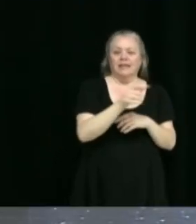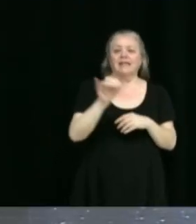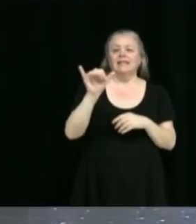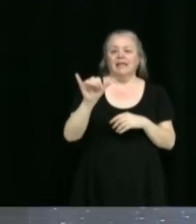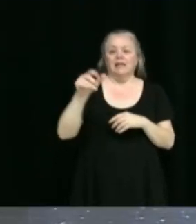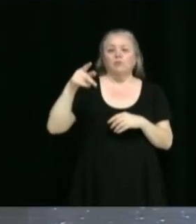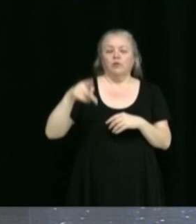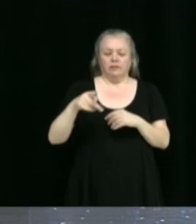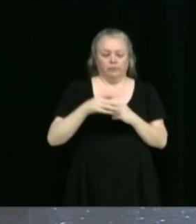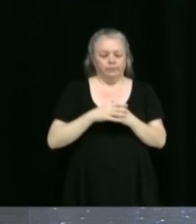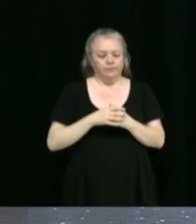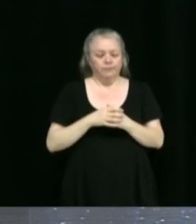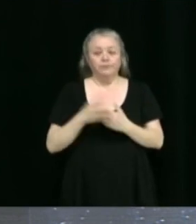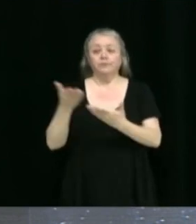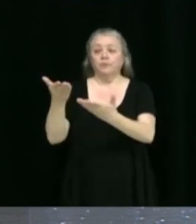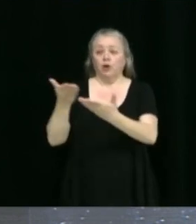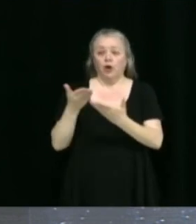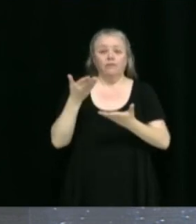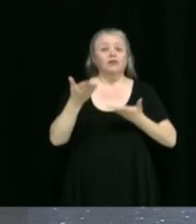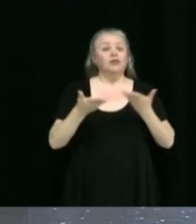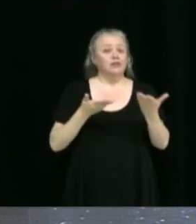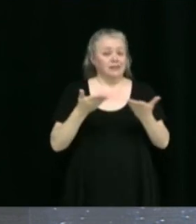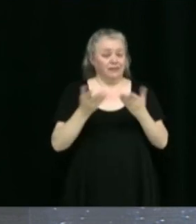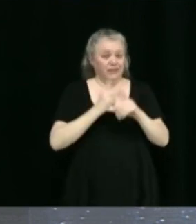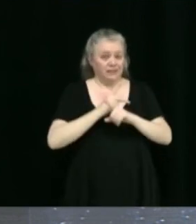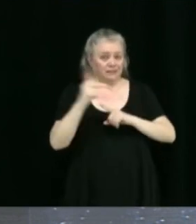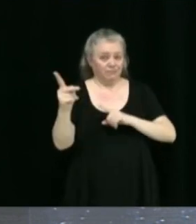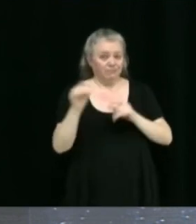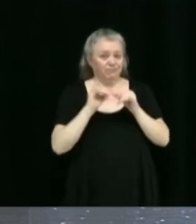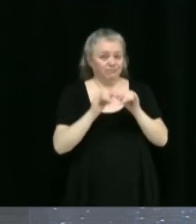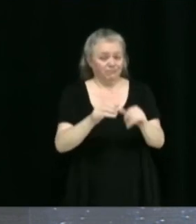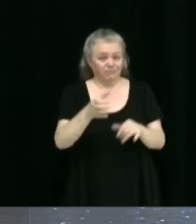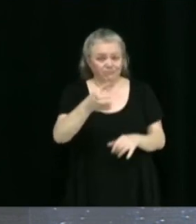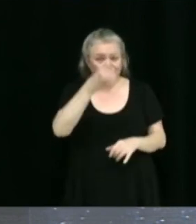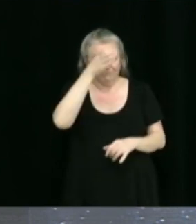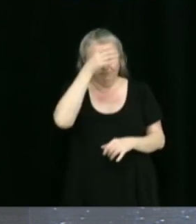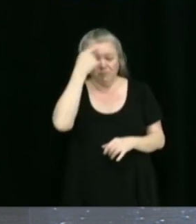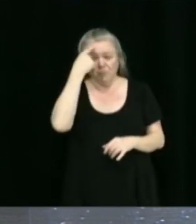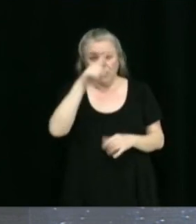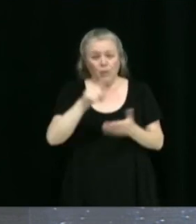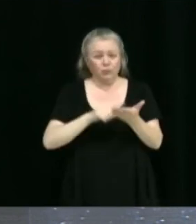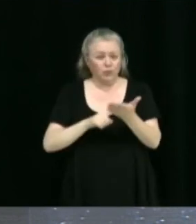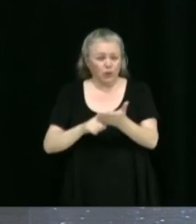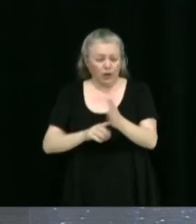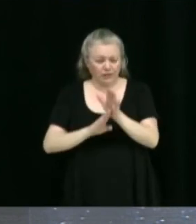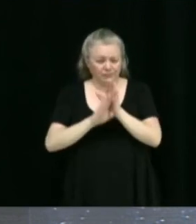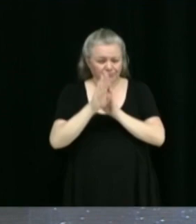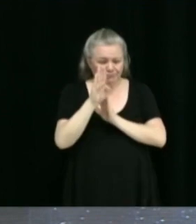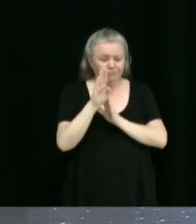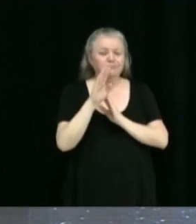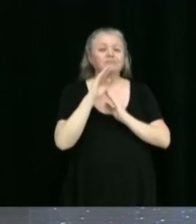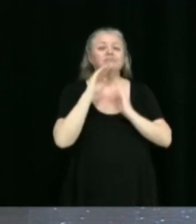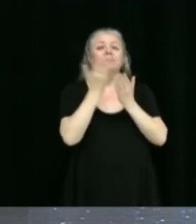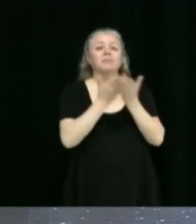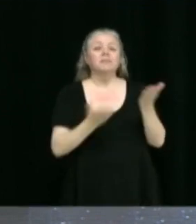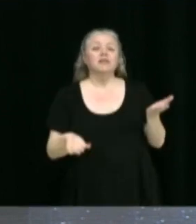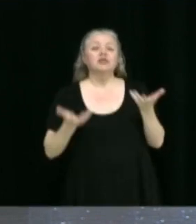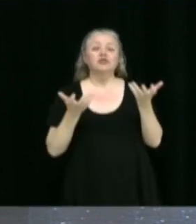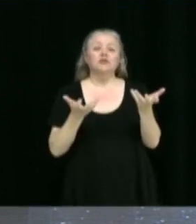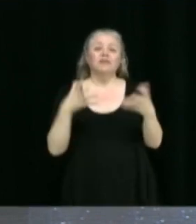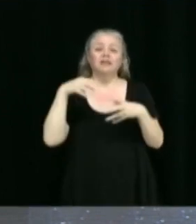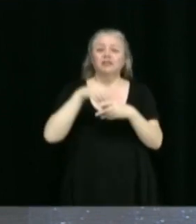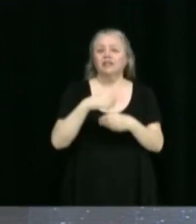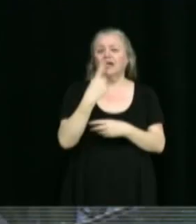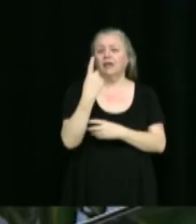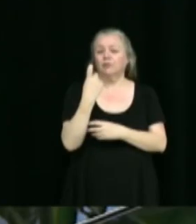Poisson, offre de services professionnels d'ingénierie reçus en vue des travaux de mise à niveau des équipements de chauffage à l'usine d'eau potable à Melle.